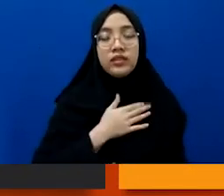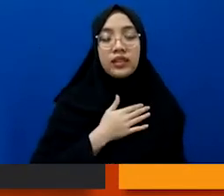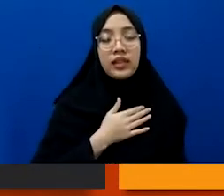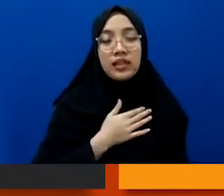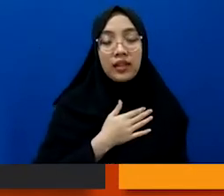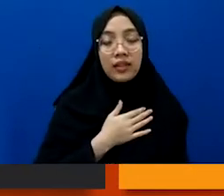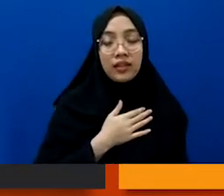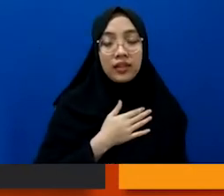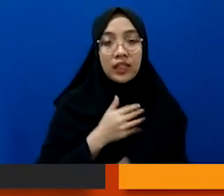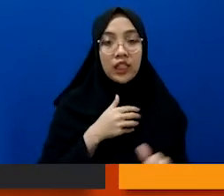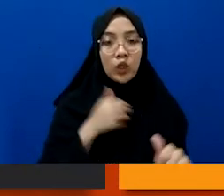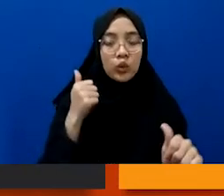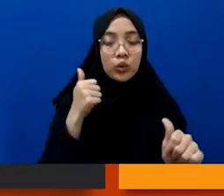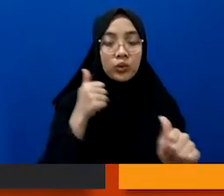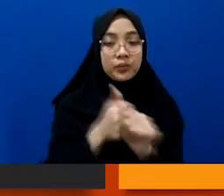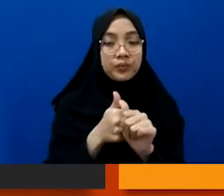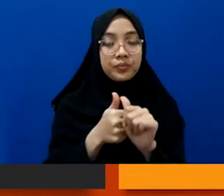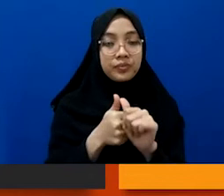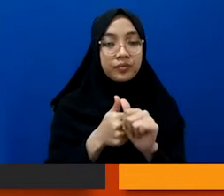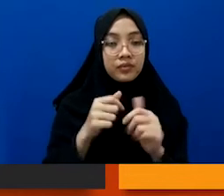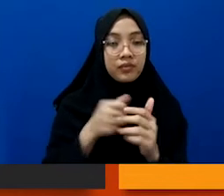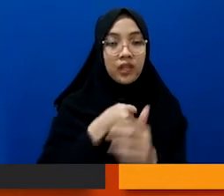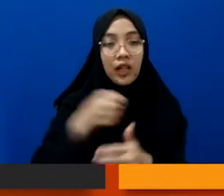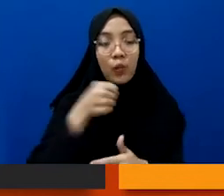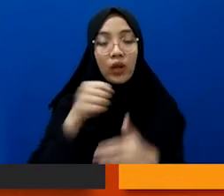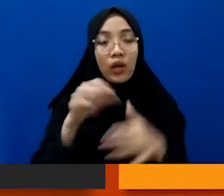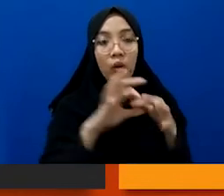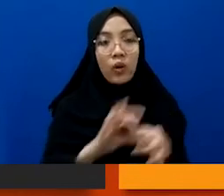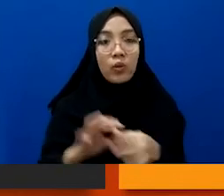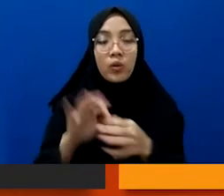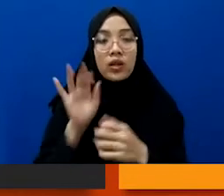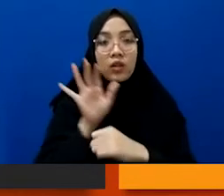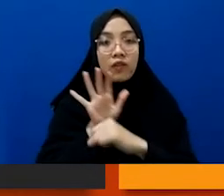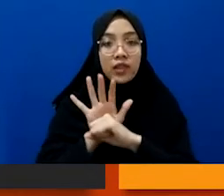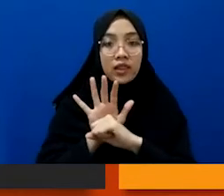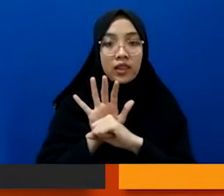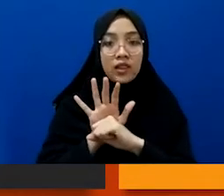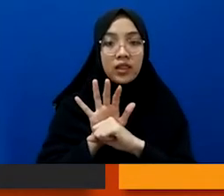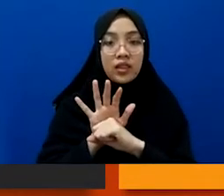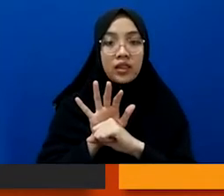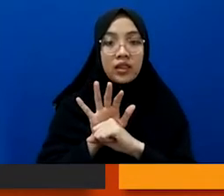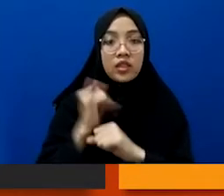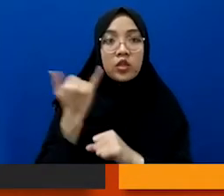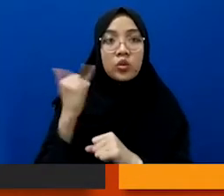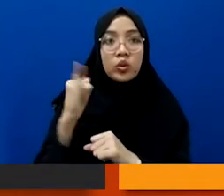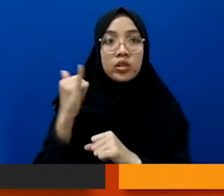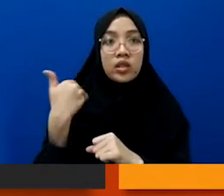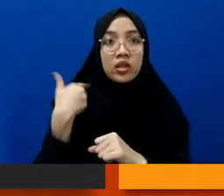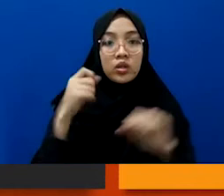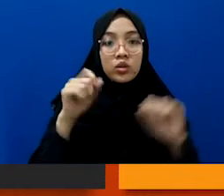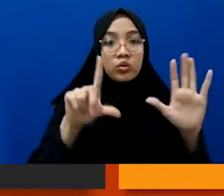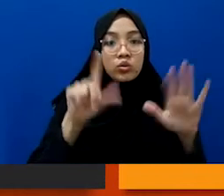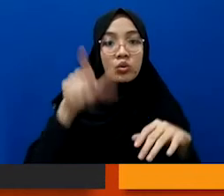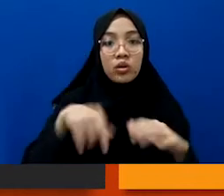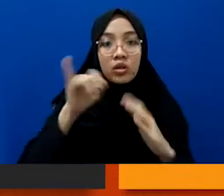ikut dalam liputan kolaborasi COVID di DIA, ada tujuh jurnalis yang